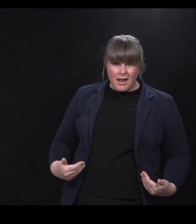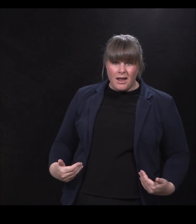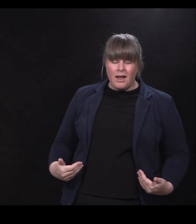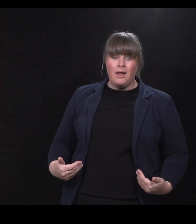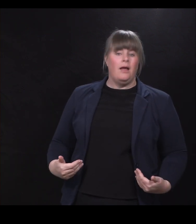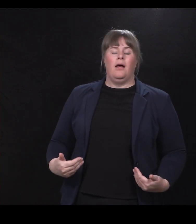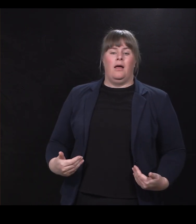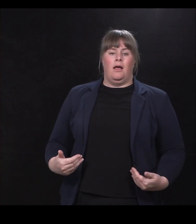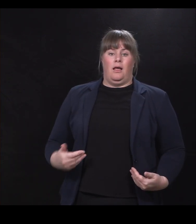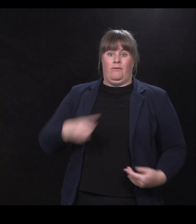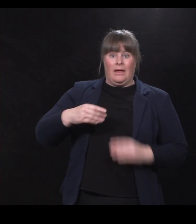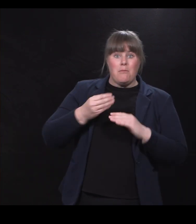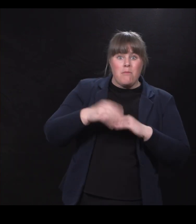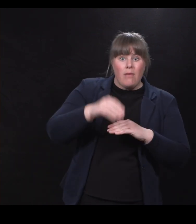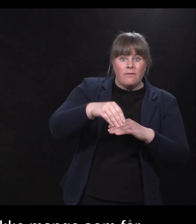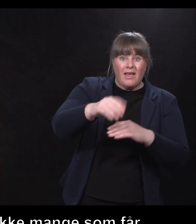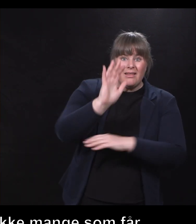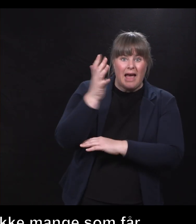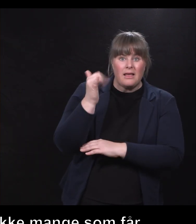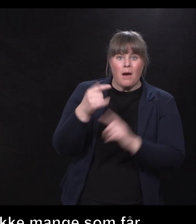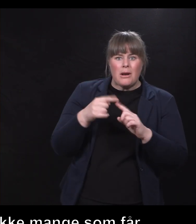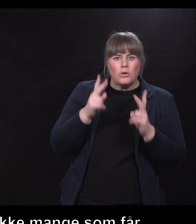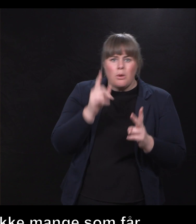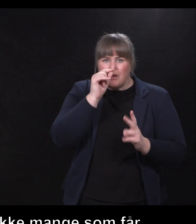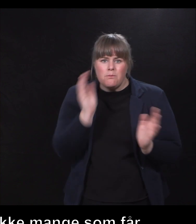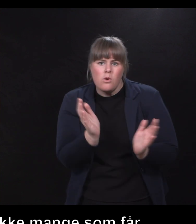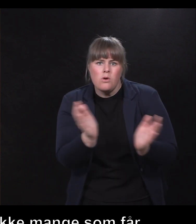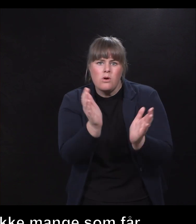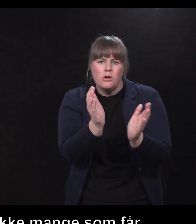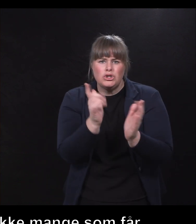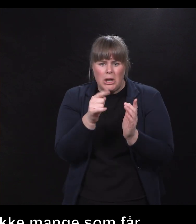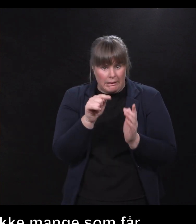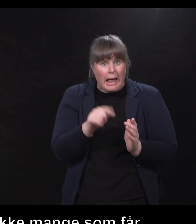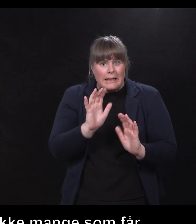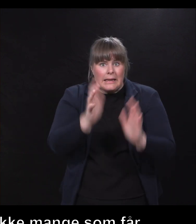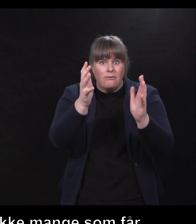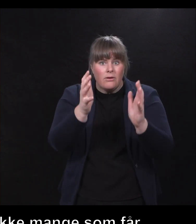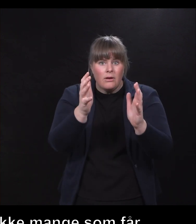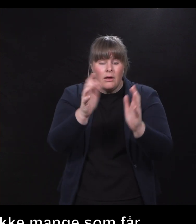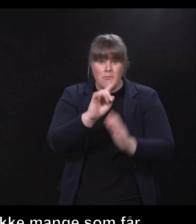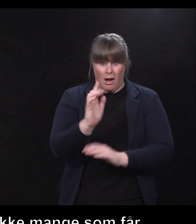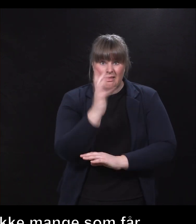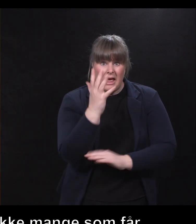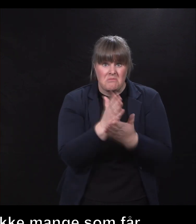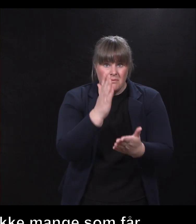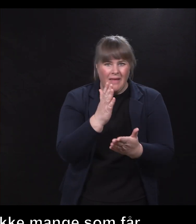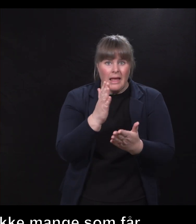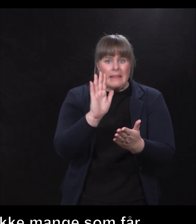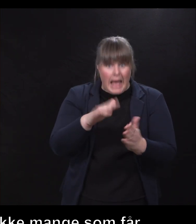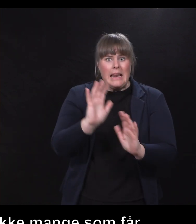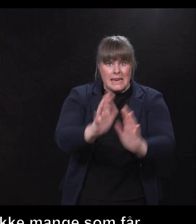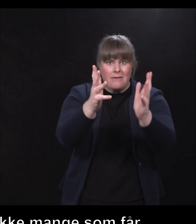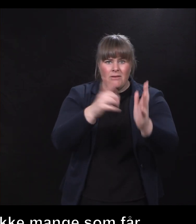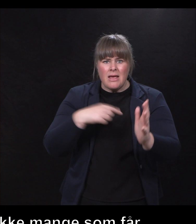Fordi det er ikke bare at vi planter et tre, men det er hvordan vi passer på det også, for det er et annet liv. Det er ikke bare et tre, men det er et liv også. Vi passer på det, vi